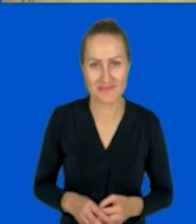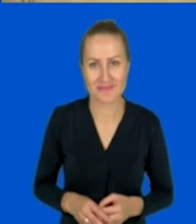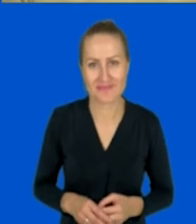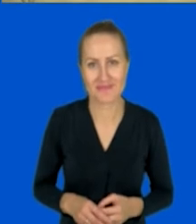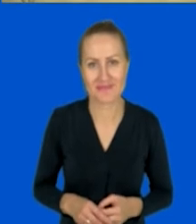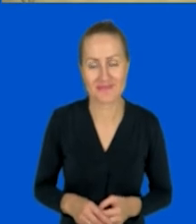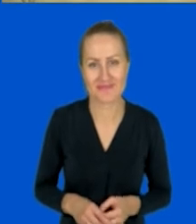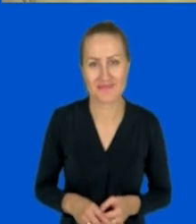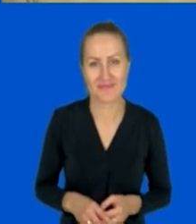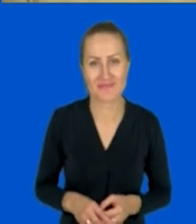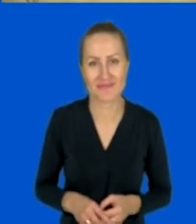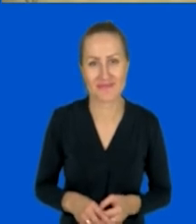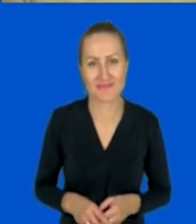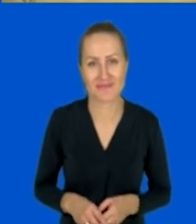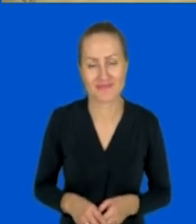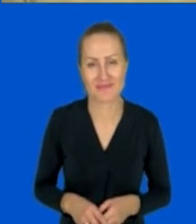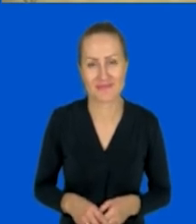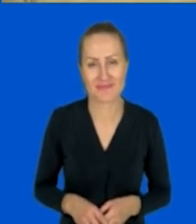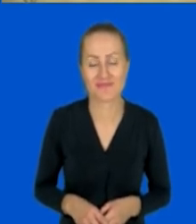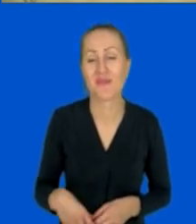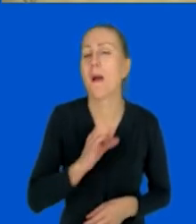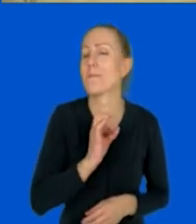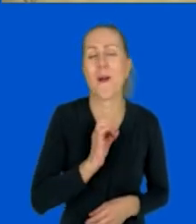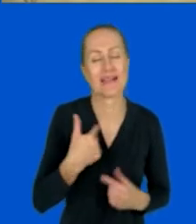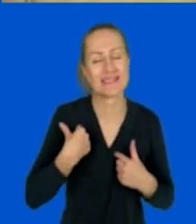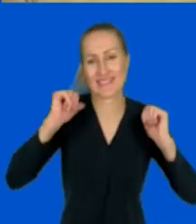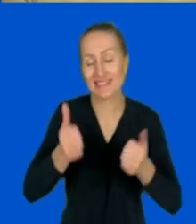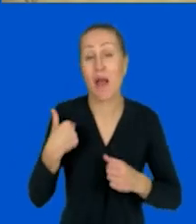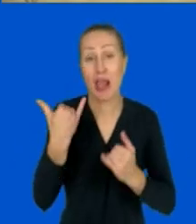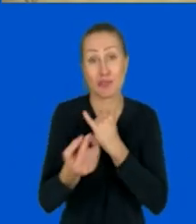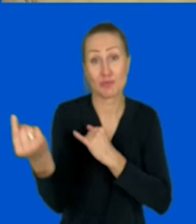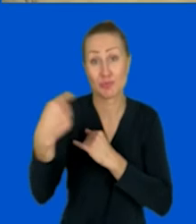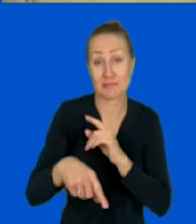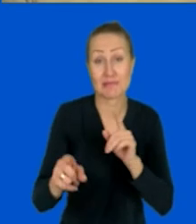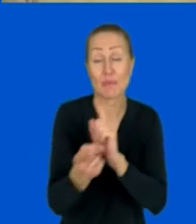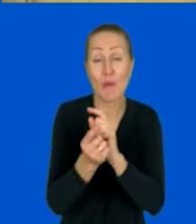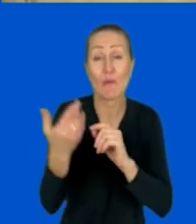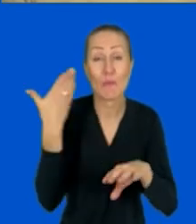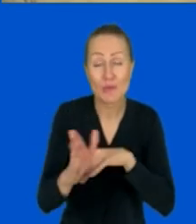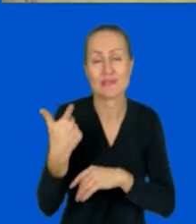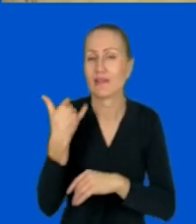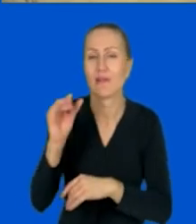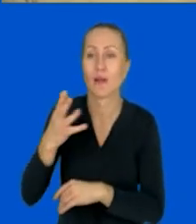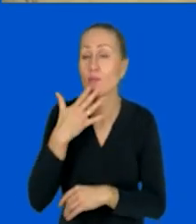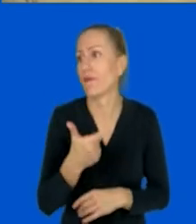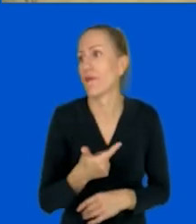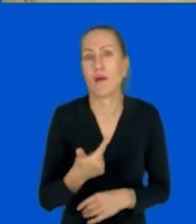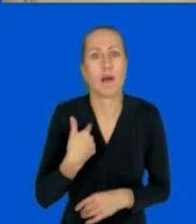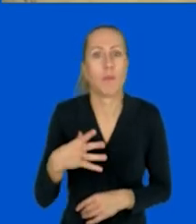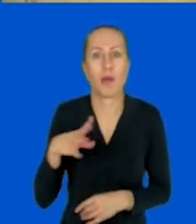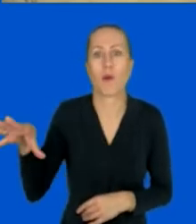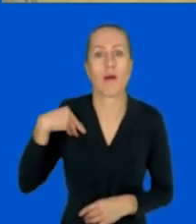Nie, oczywiście moją stałą wymówką, jak się spóźniam na spotkanie, to jest po prostu to, że byłam na spacerze z psem